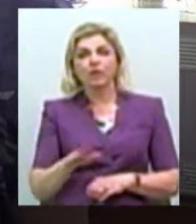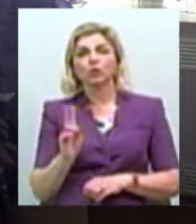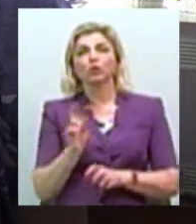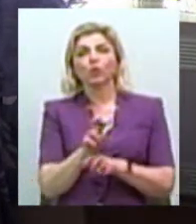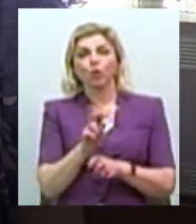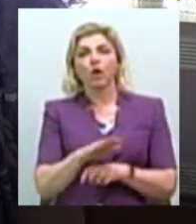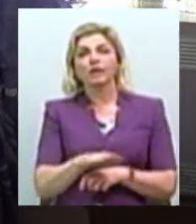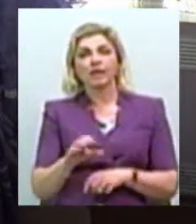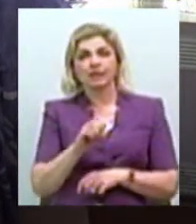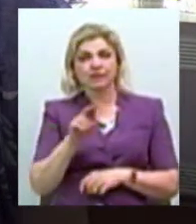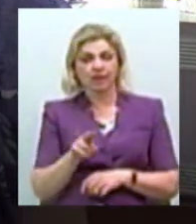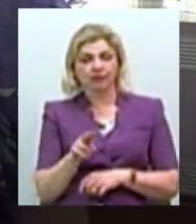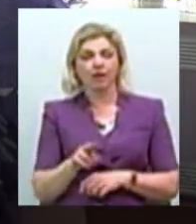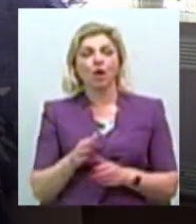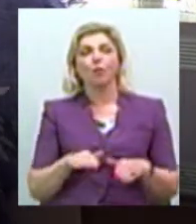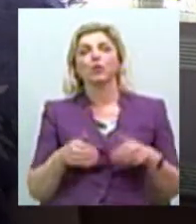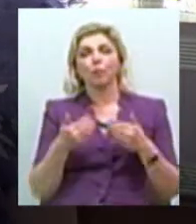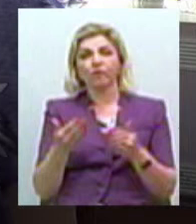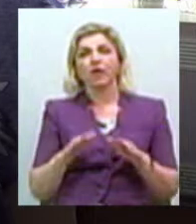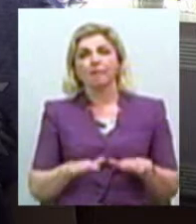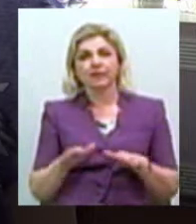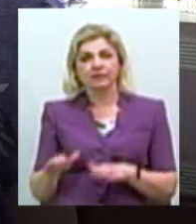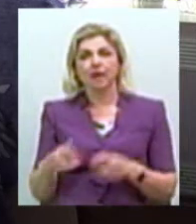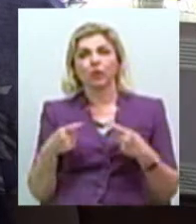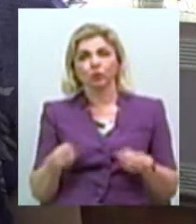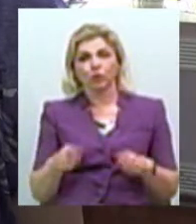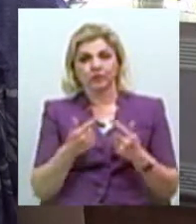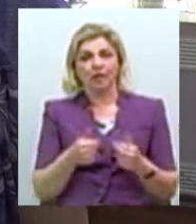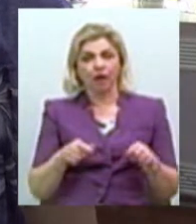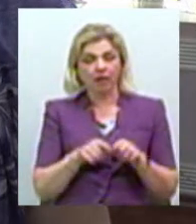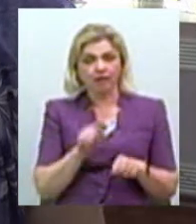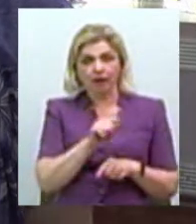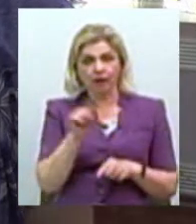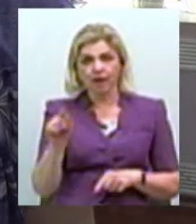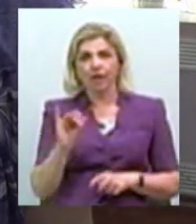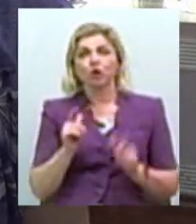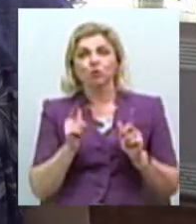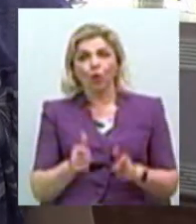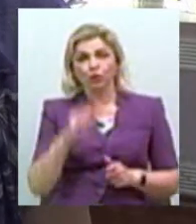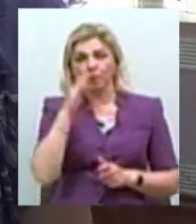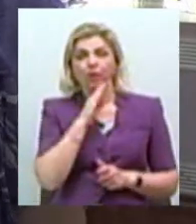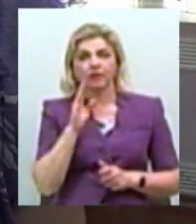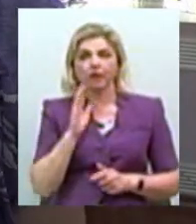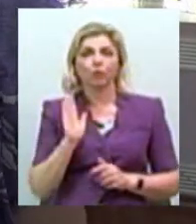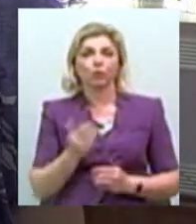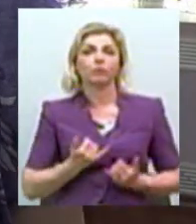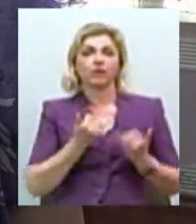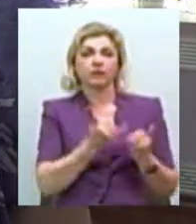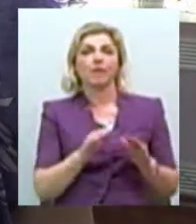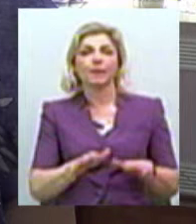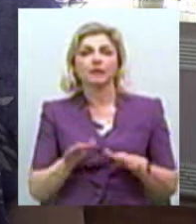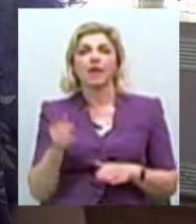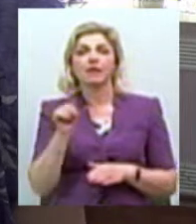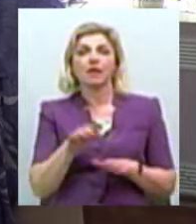заклад освіти, запропоновані місця в інших закладах і за згодою батьків їм будуть достальні місця в цих